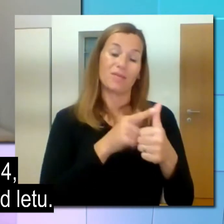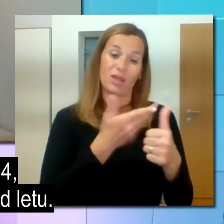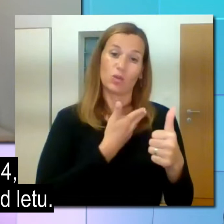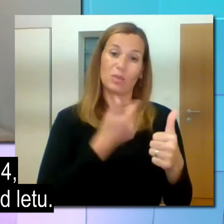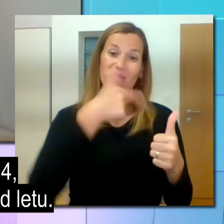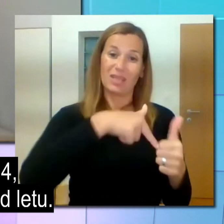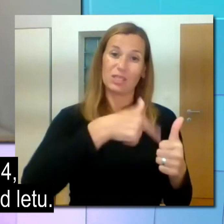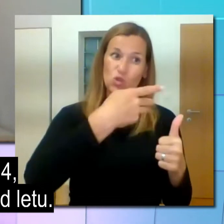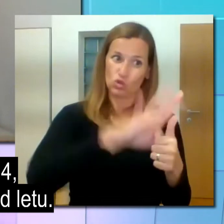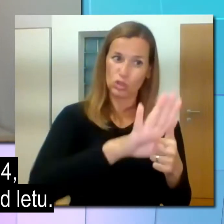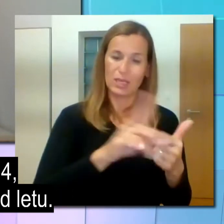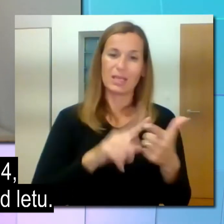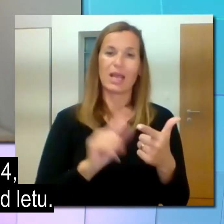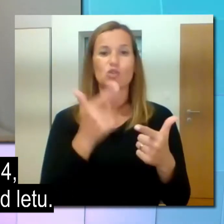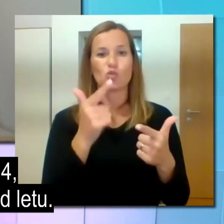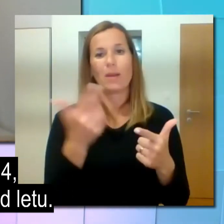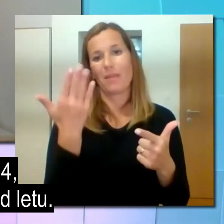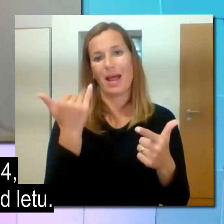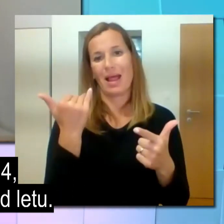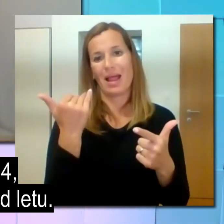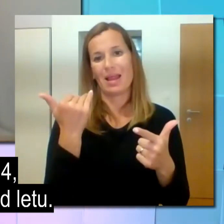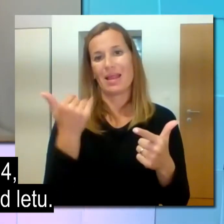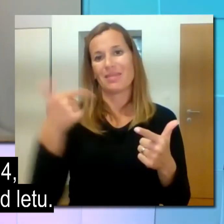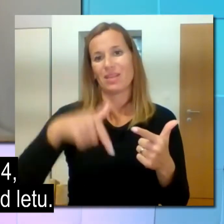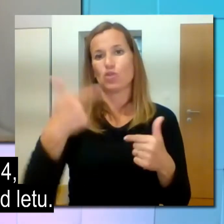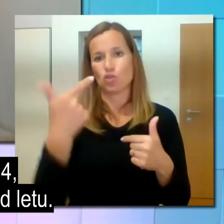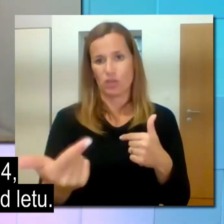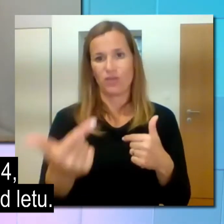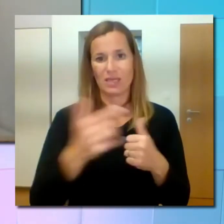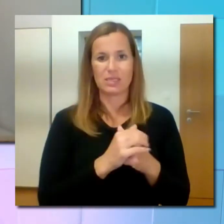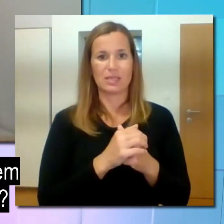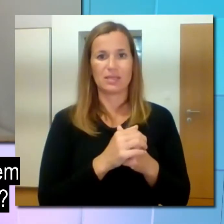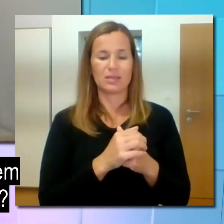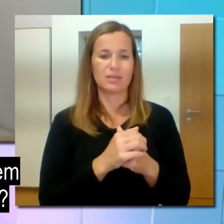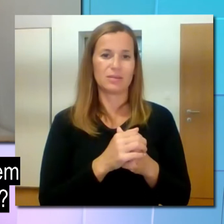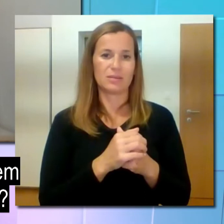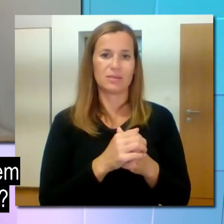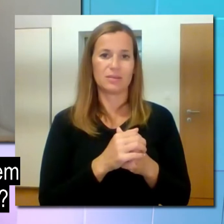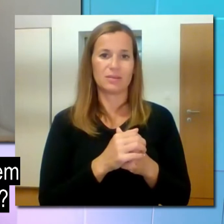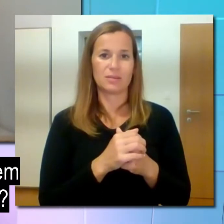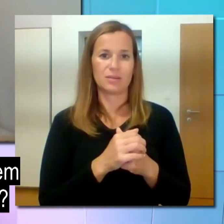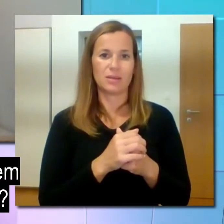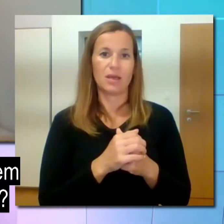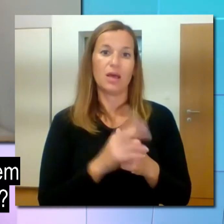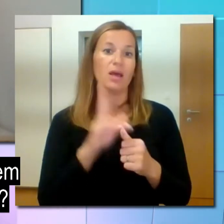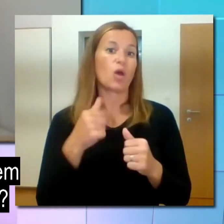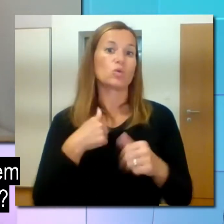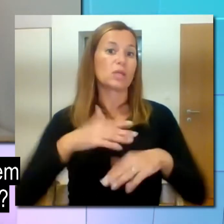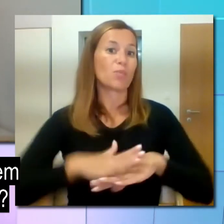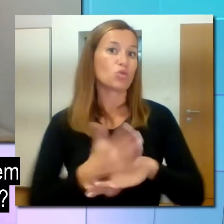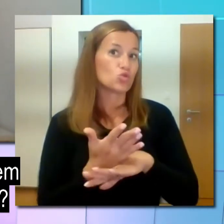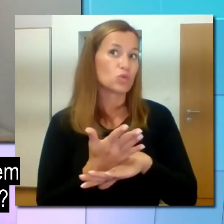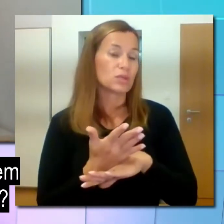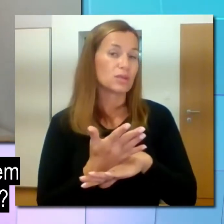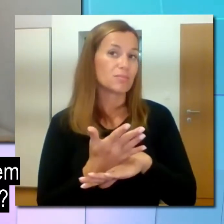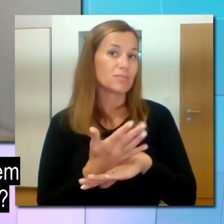Prvega sem dobila leta 14, drugega pa v lanskem COVID letu. Kako se počutam,